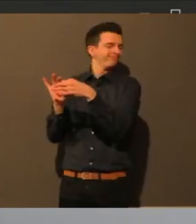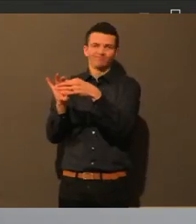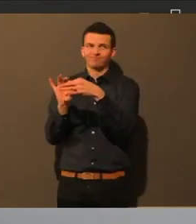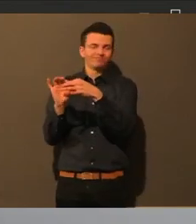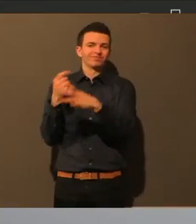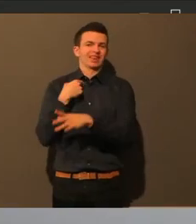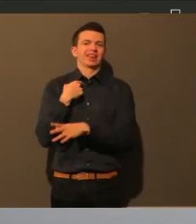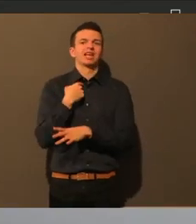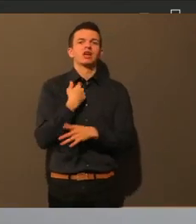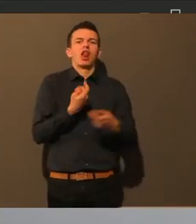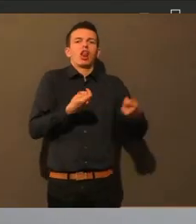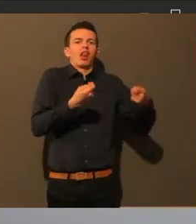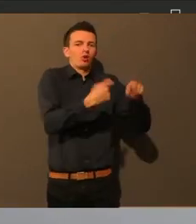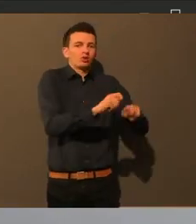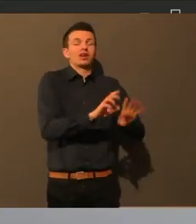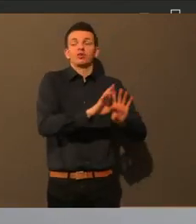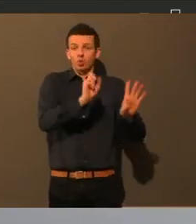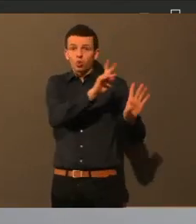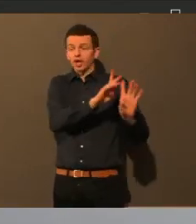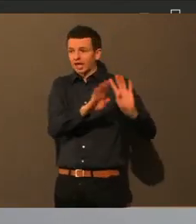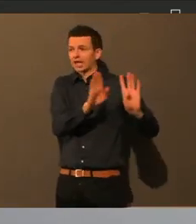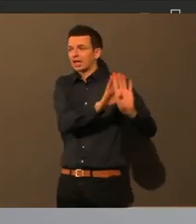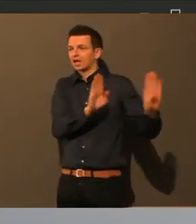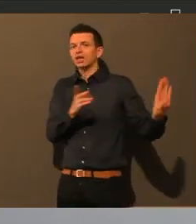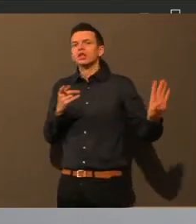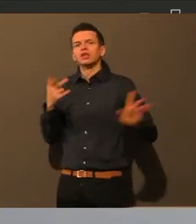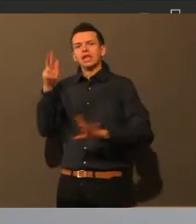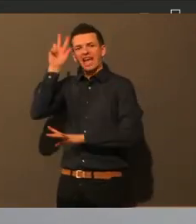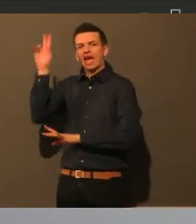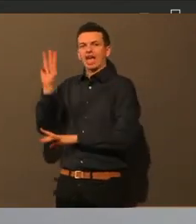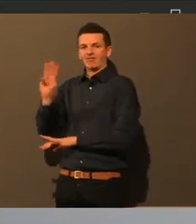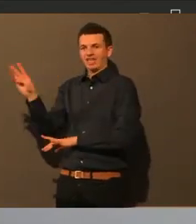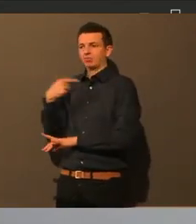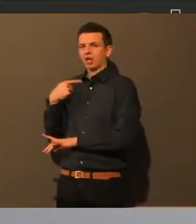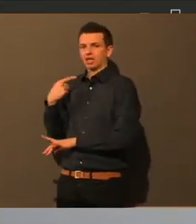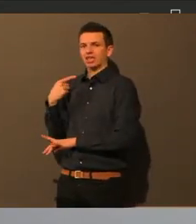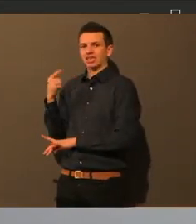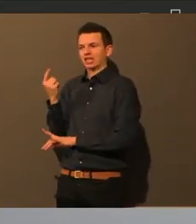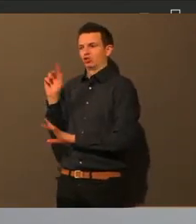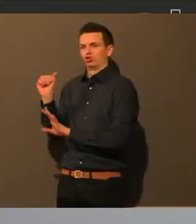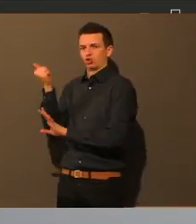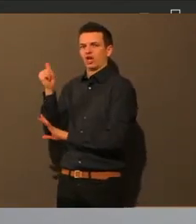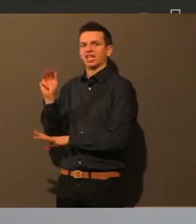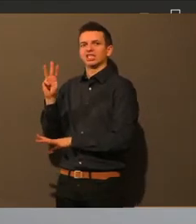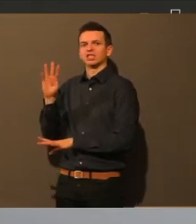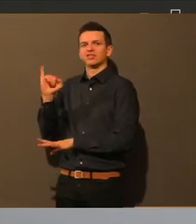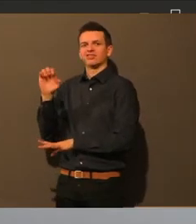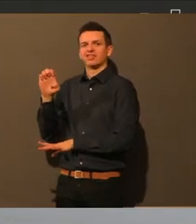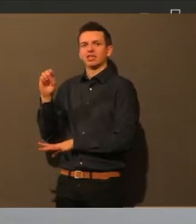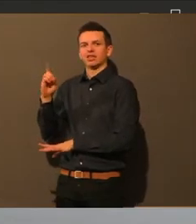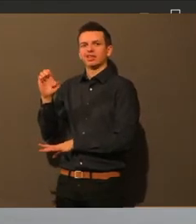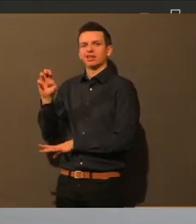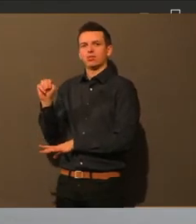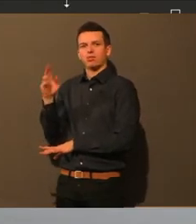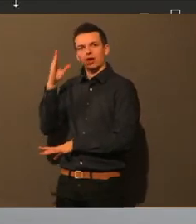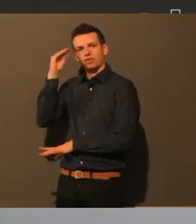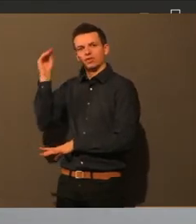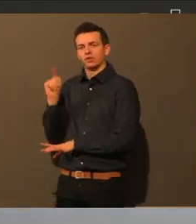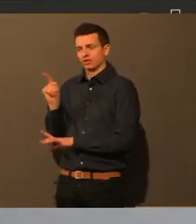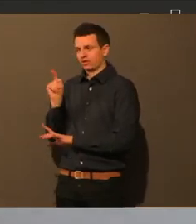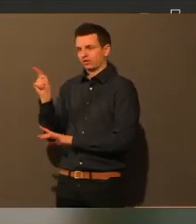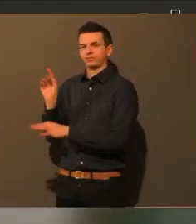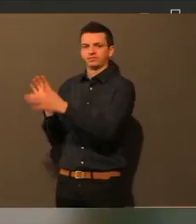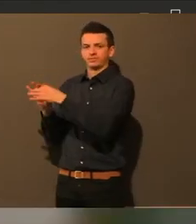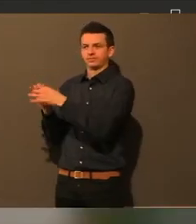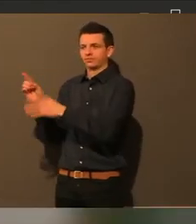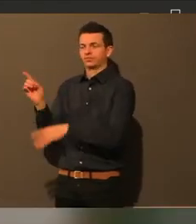Herr Wiedemann, weil da kann ich mir vorstellen, dass es nochmal um Schule geht. Ja, genau. Ich würde einfach gerne das nochmal von